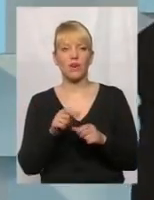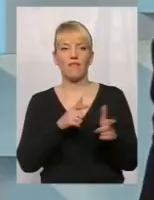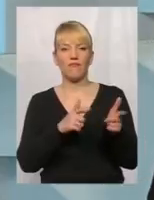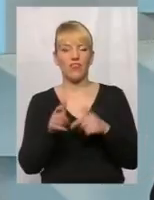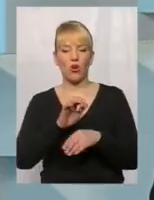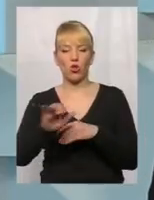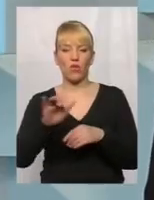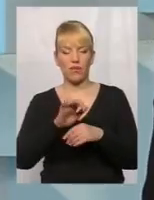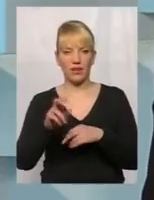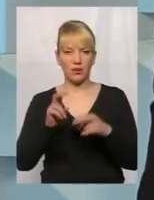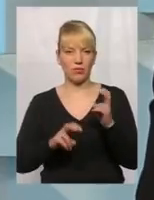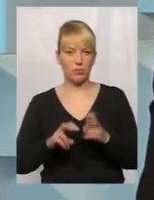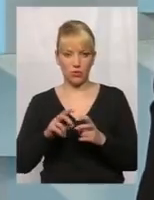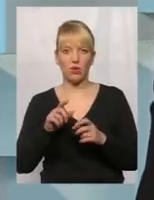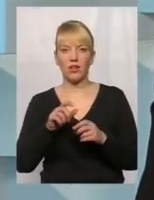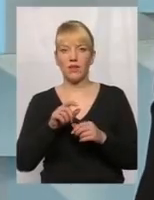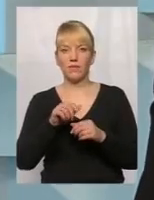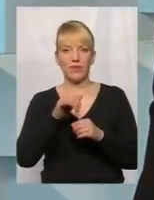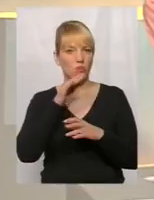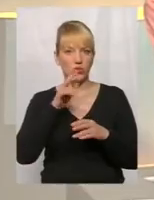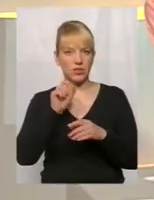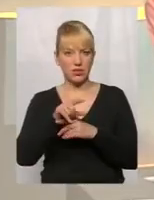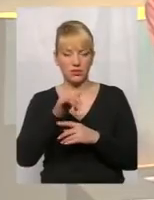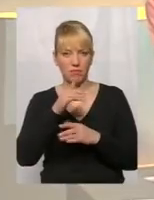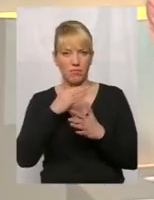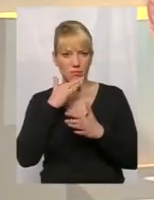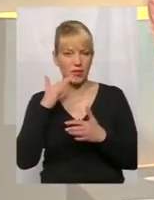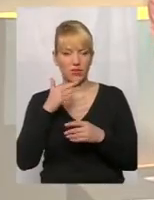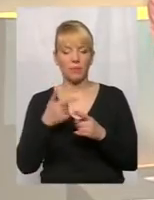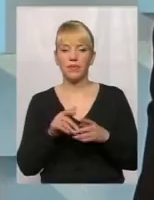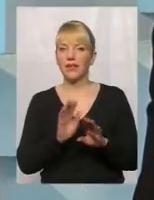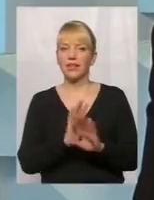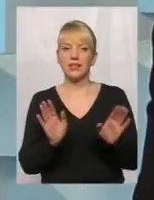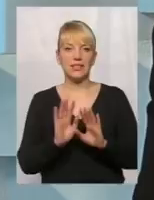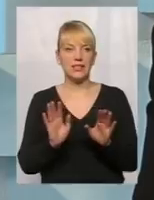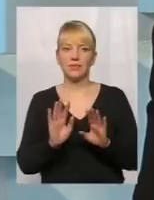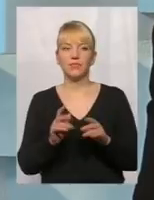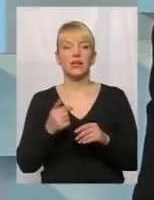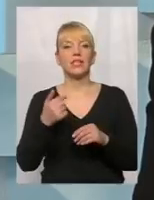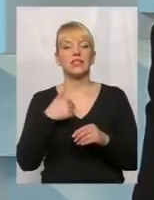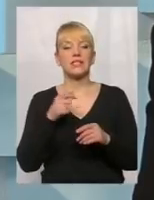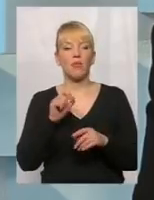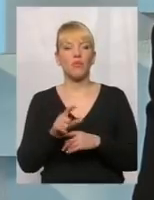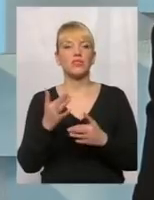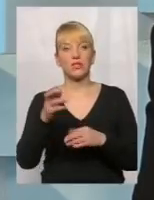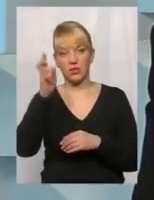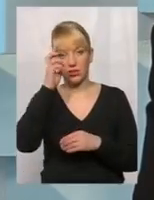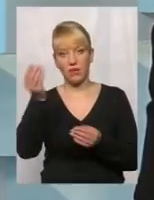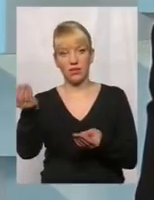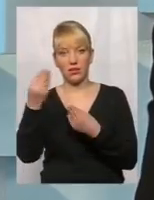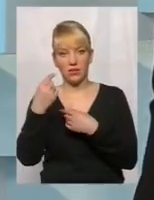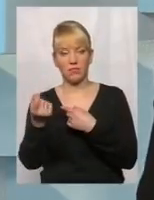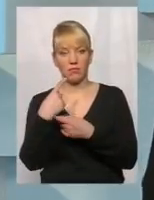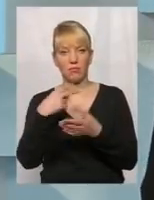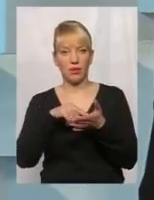Ні. Замовлення в нас, дивиться, в нас получається не тільки, скільки до нас звертається пацієнтів, а скільки держава розмістить, на яку кількість. От держава, ми